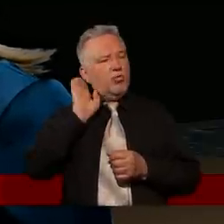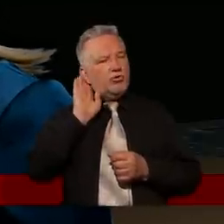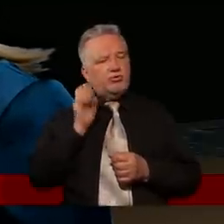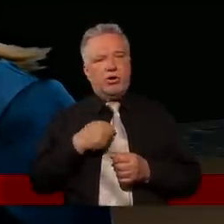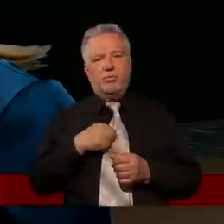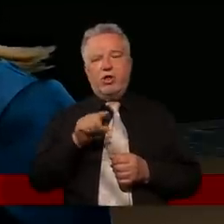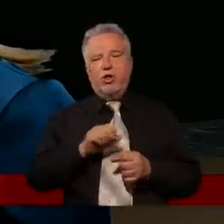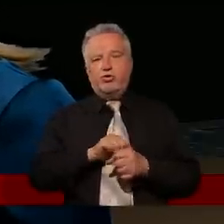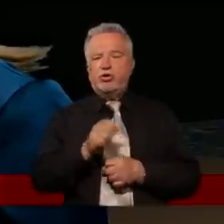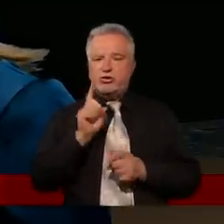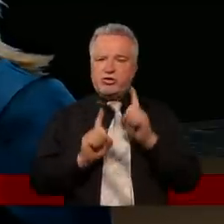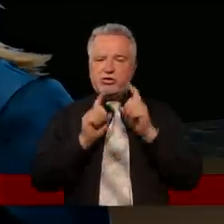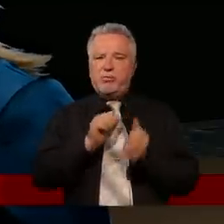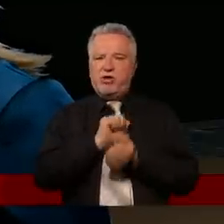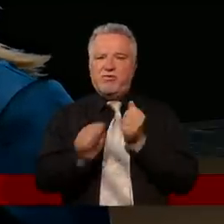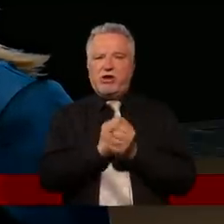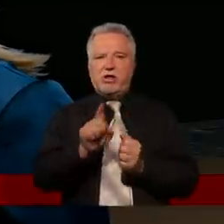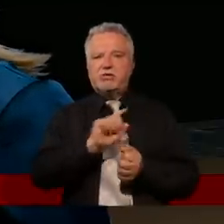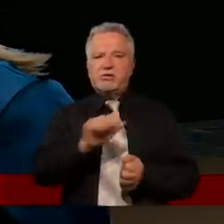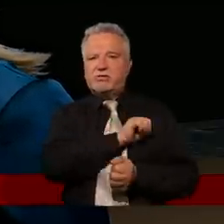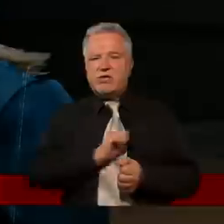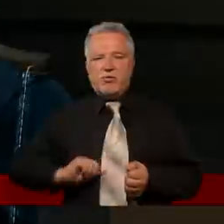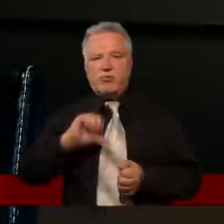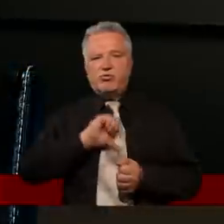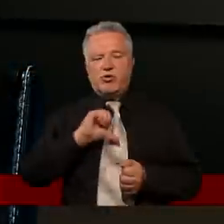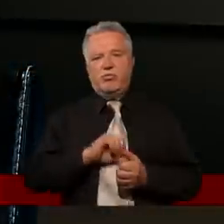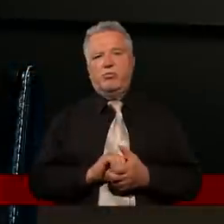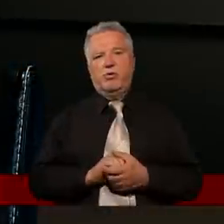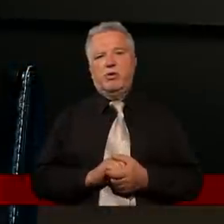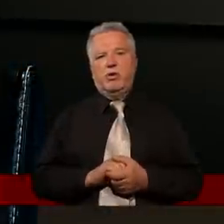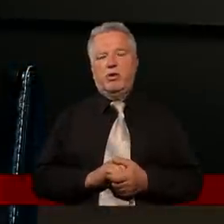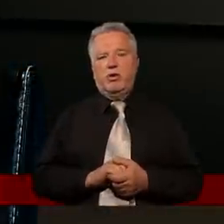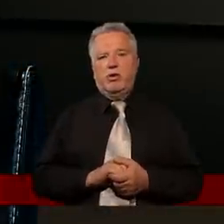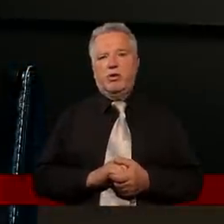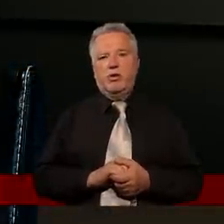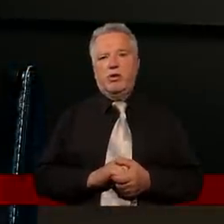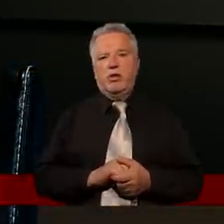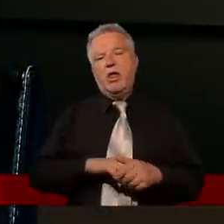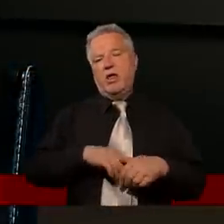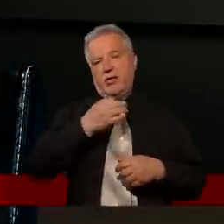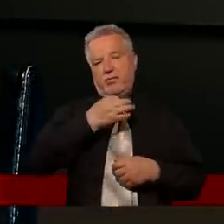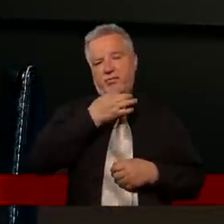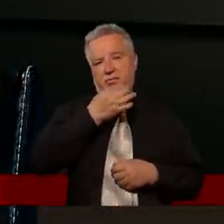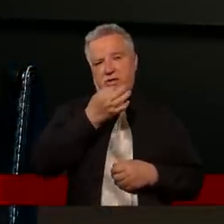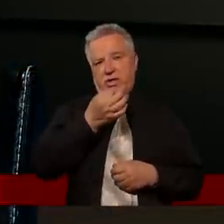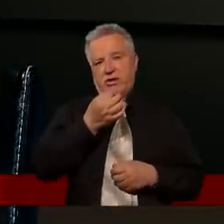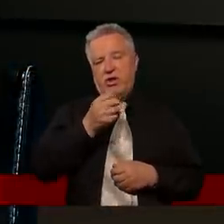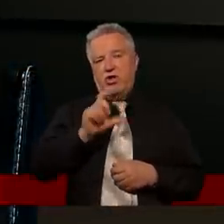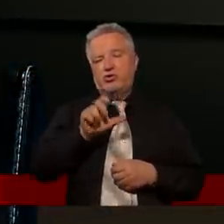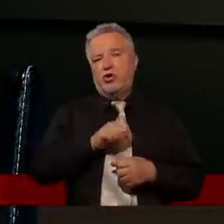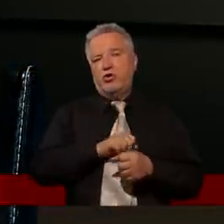walka z samym sobą, która jest najtrudniejsza. A powiedzcie mi jeszcze, zadam takie pytanie, może też trochę podchwytliwe. Co jest